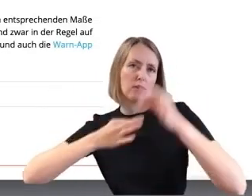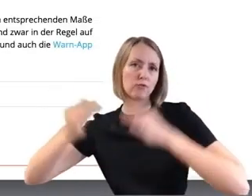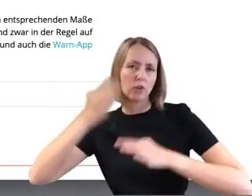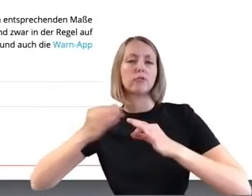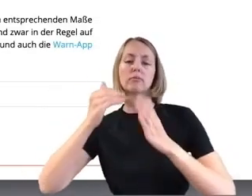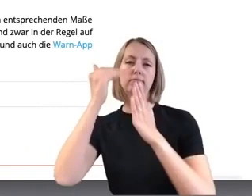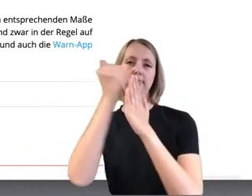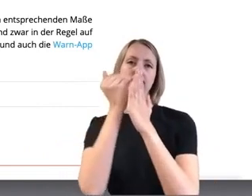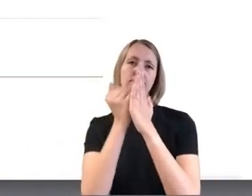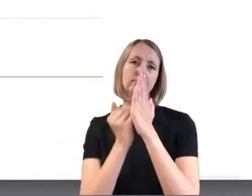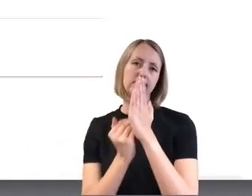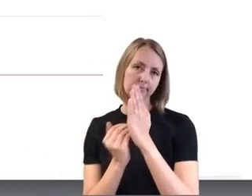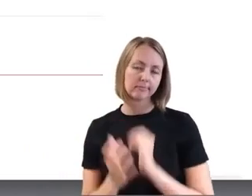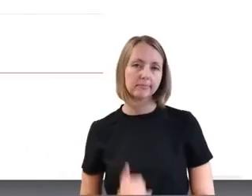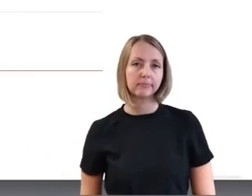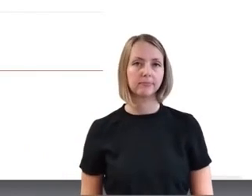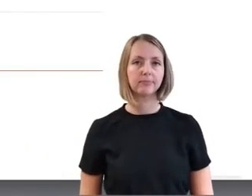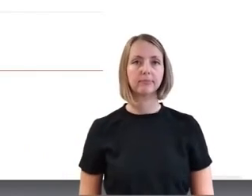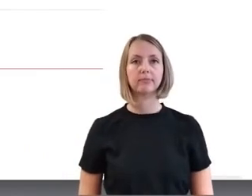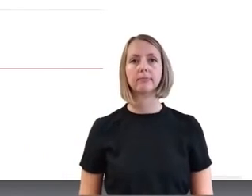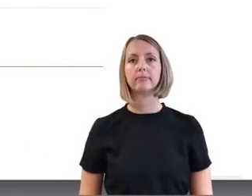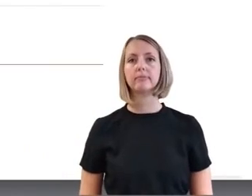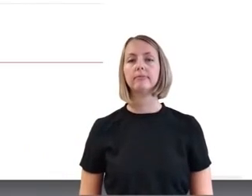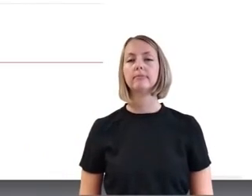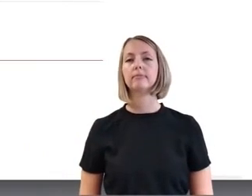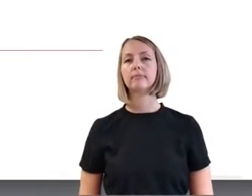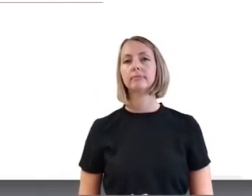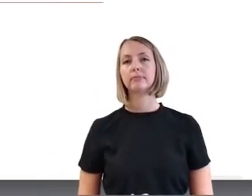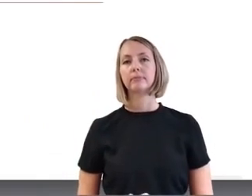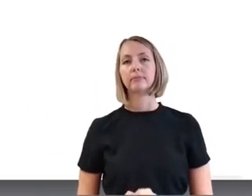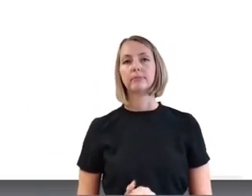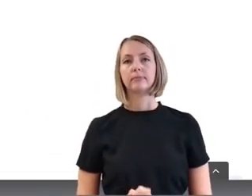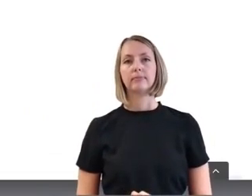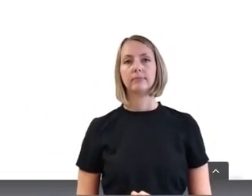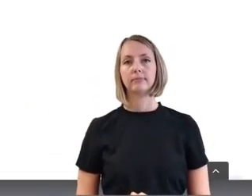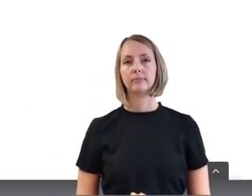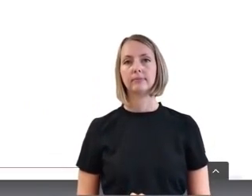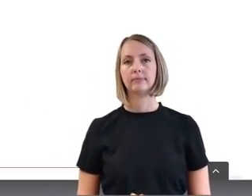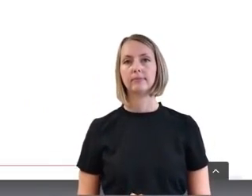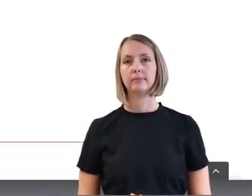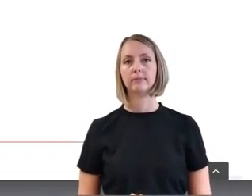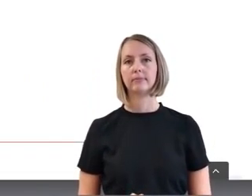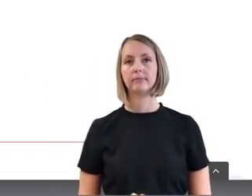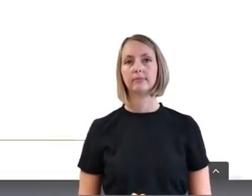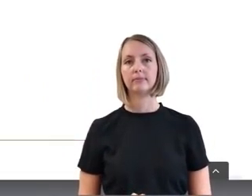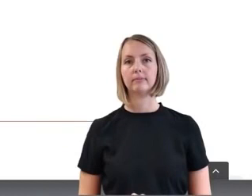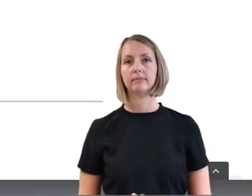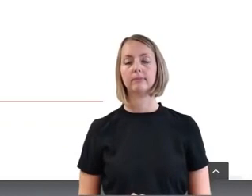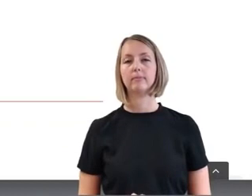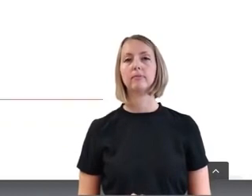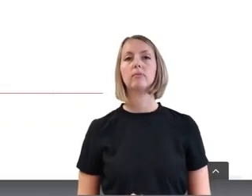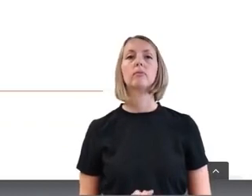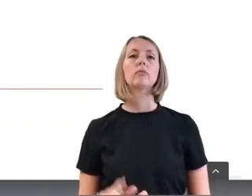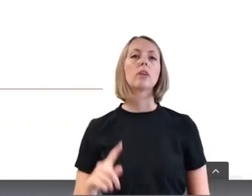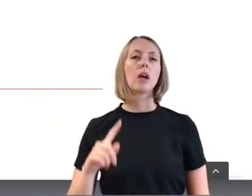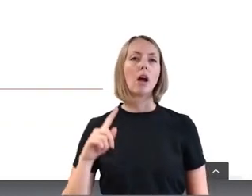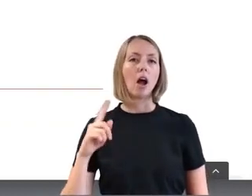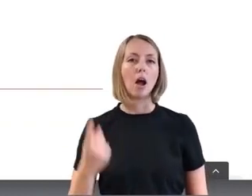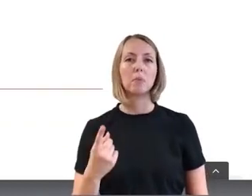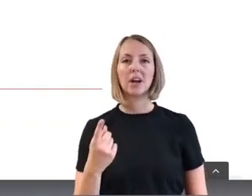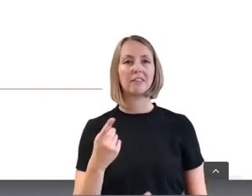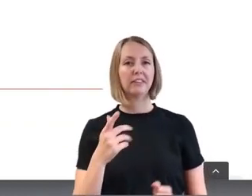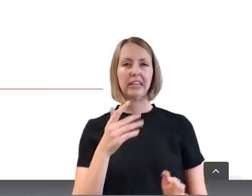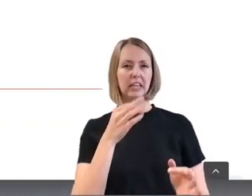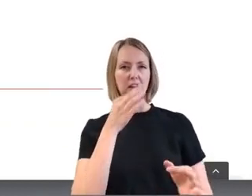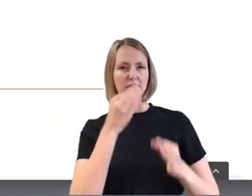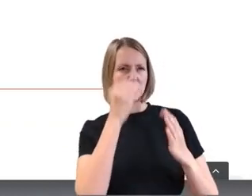besonders oft erreichen. Aber natürlich, genau, können wir auch immer angeschrieben werden oder angefragt werden, falls auch